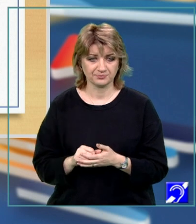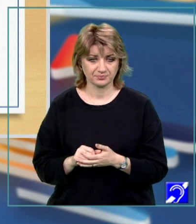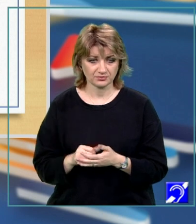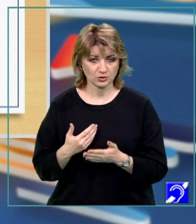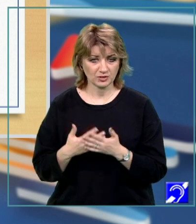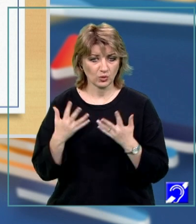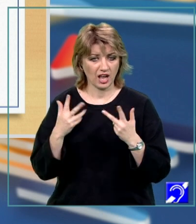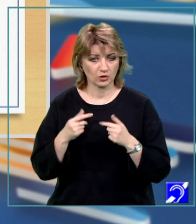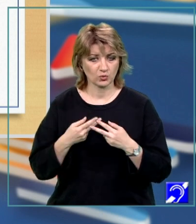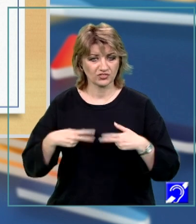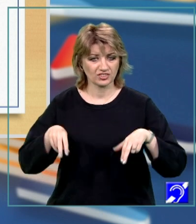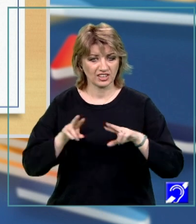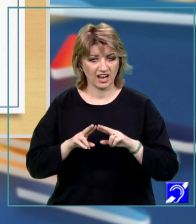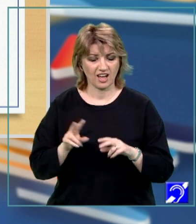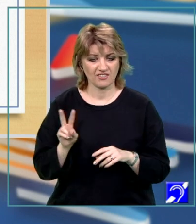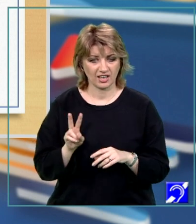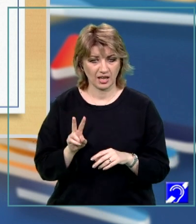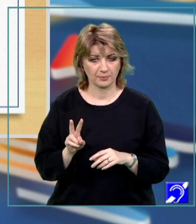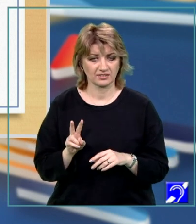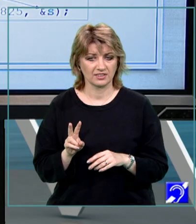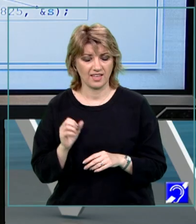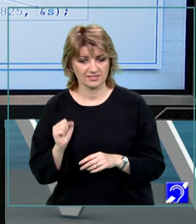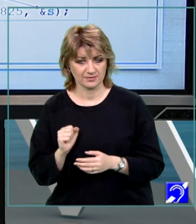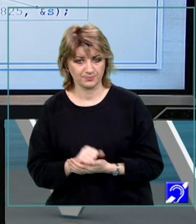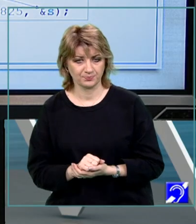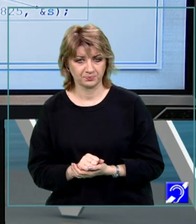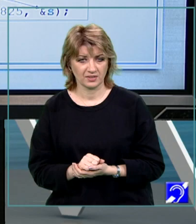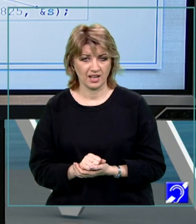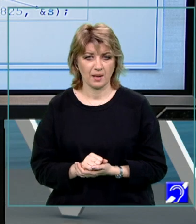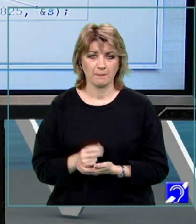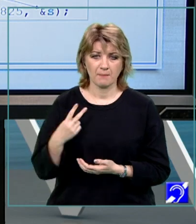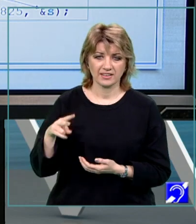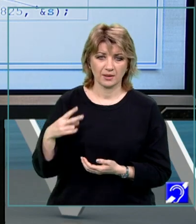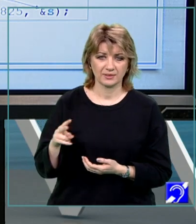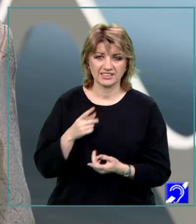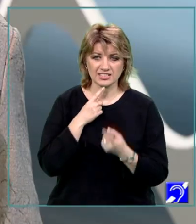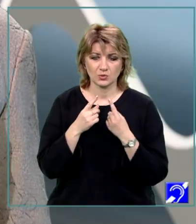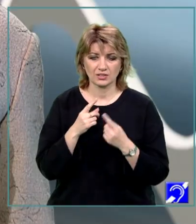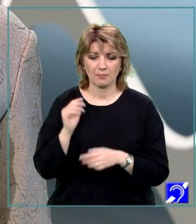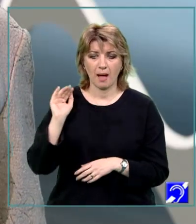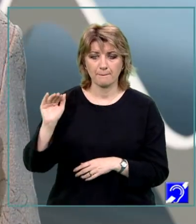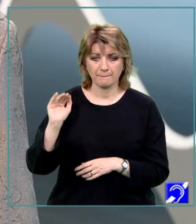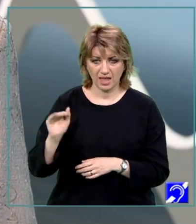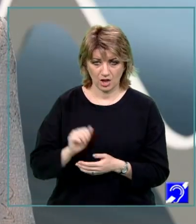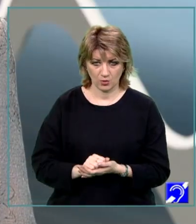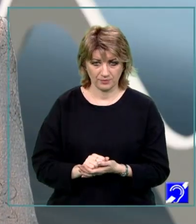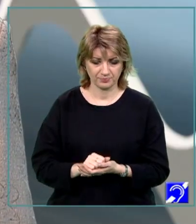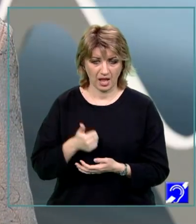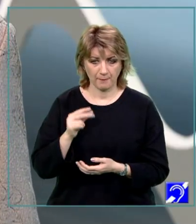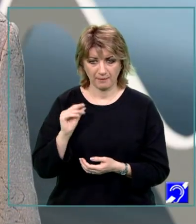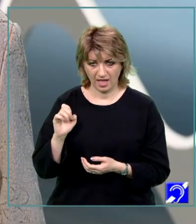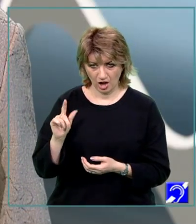calculul final al variabilei, valorii variabilei S. Mergem mai departe și discutăm despre apel. La apel,